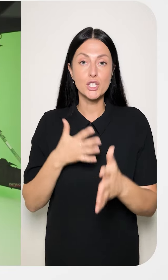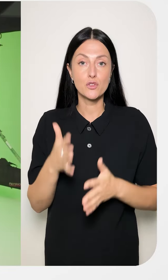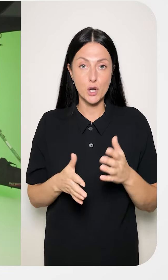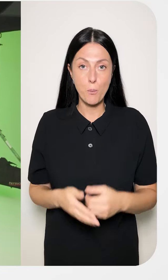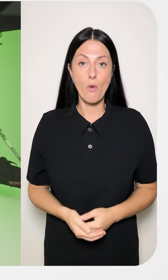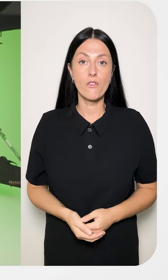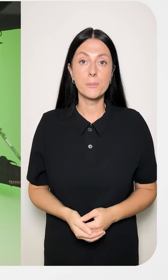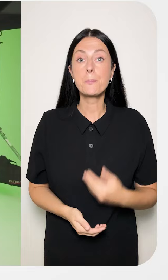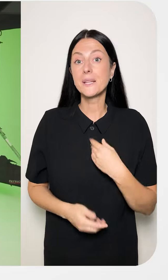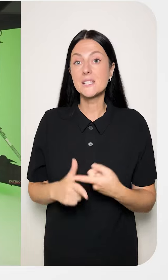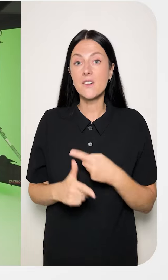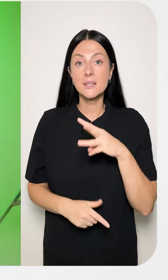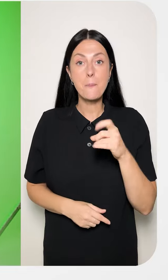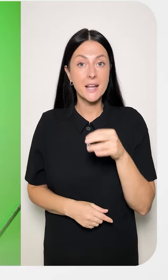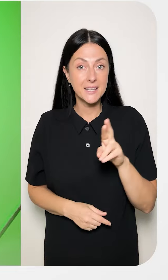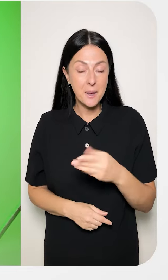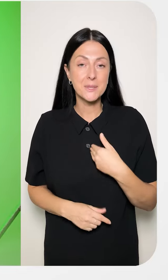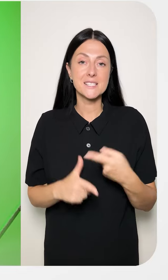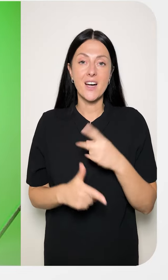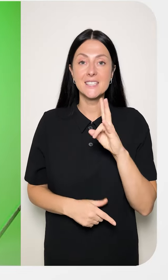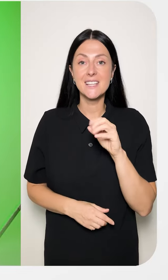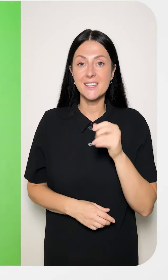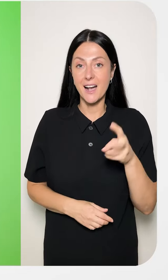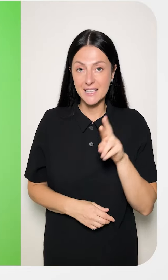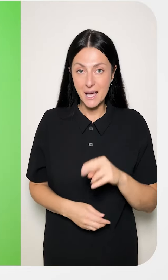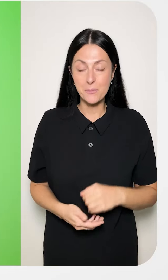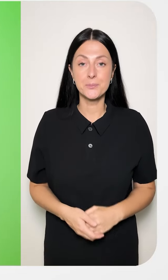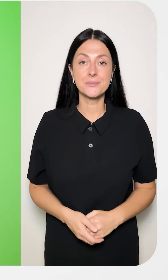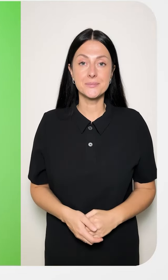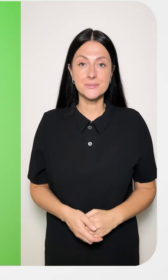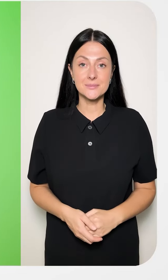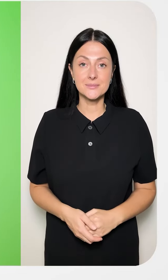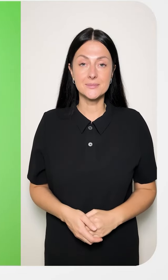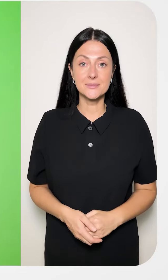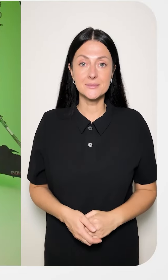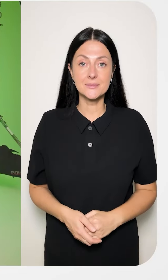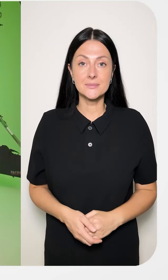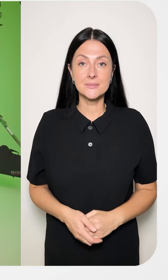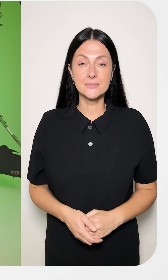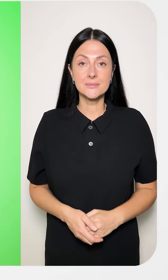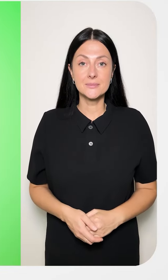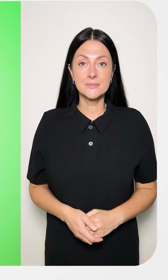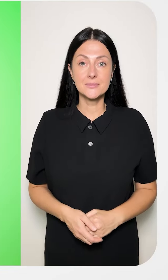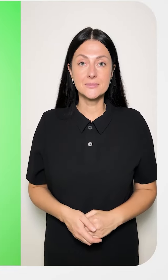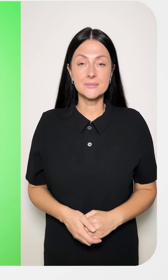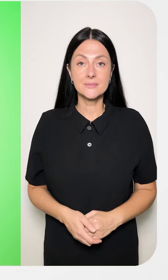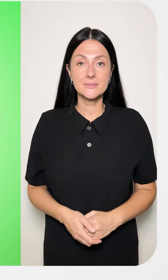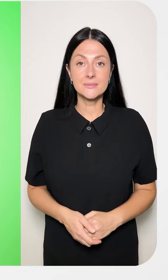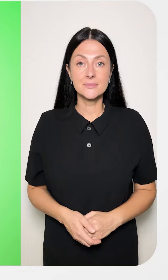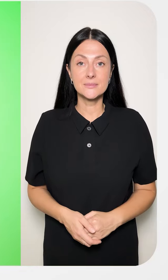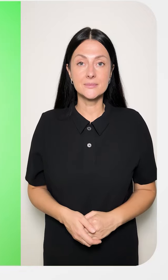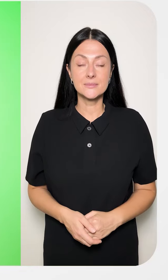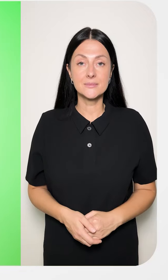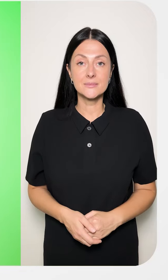Мене звати Марія Мене звати Наталія Моє жестове ім'я Катя Лариса